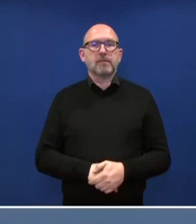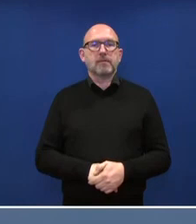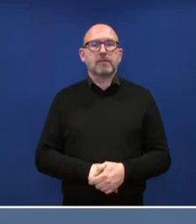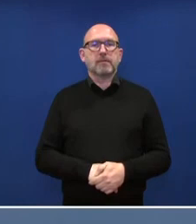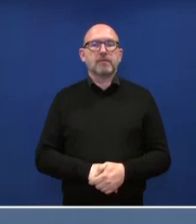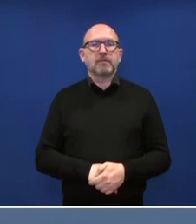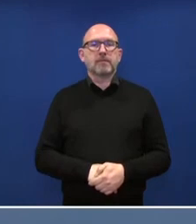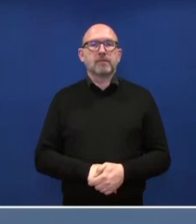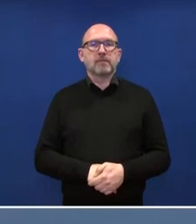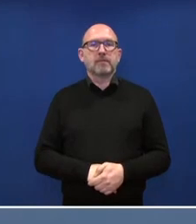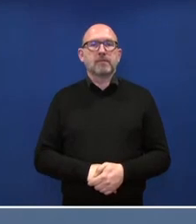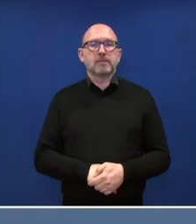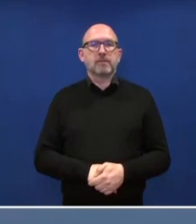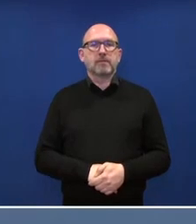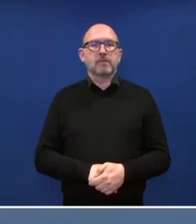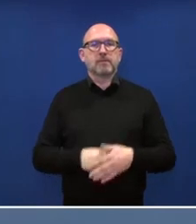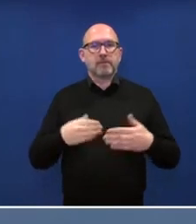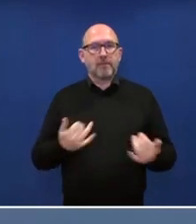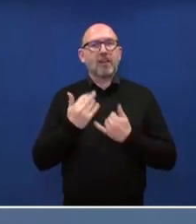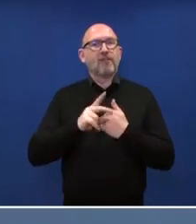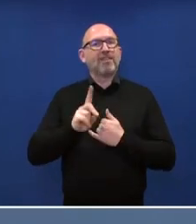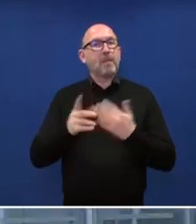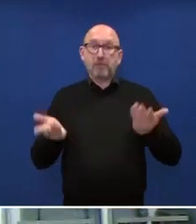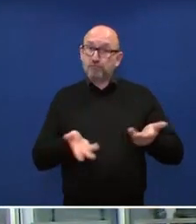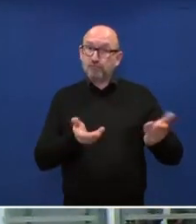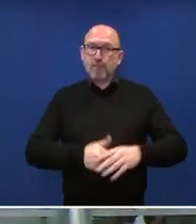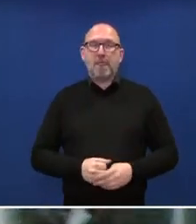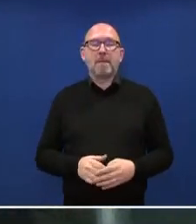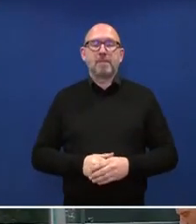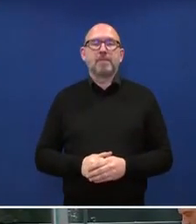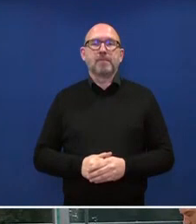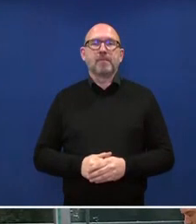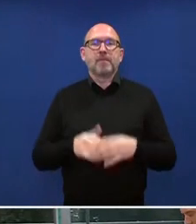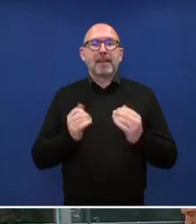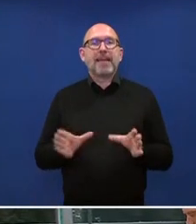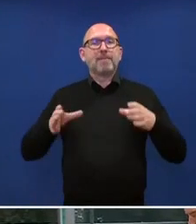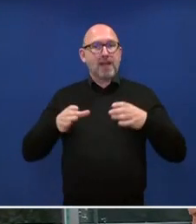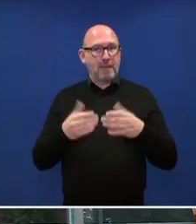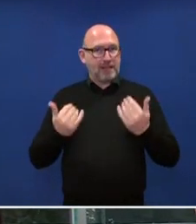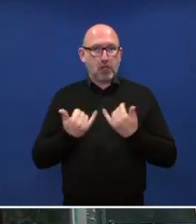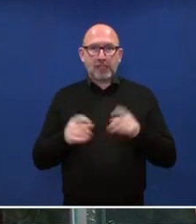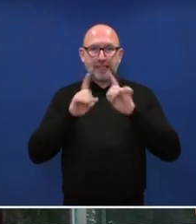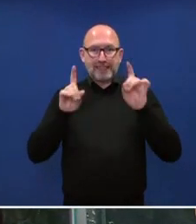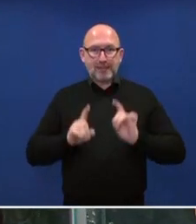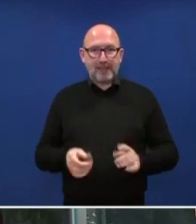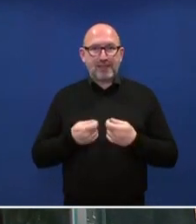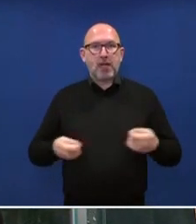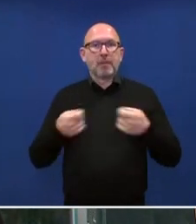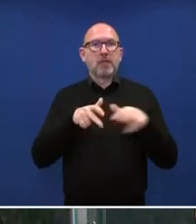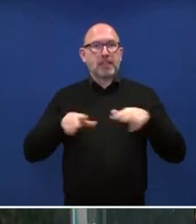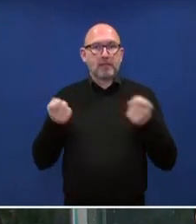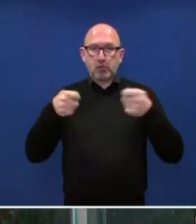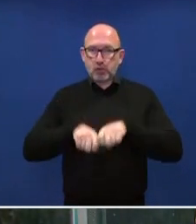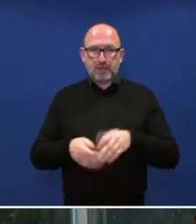So, dann Frau Demmer, bitte. Ja, im Kabinett hat die Bundesregierung heute